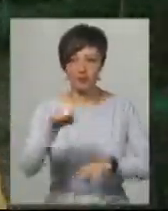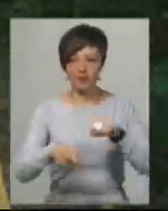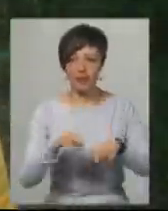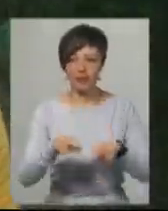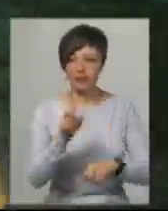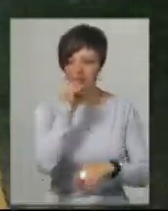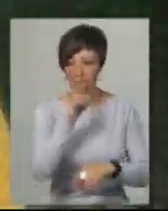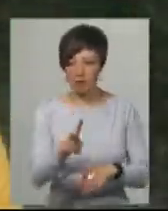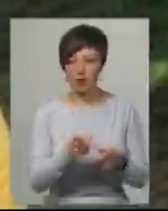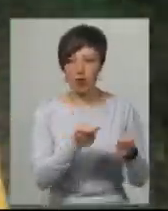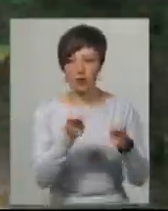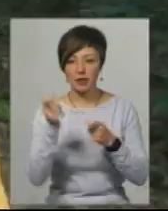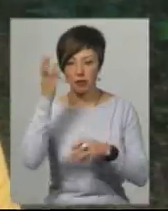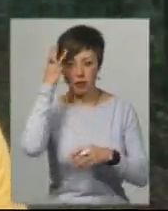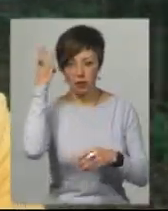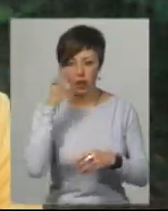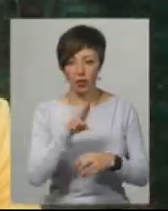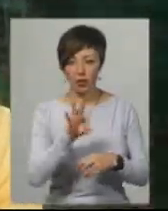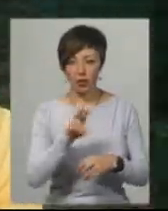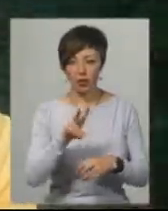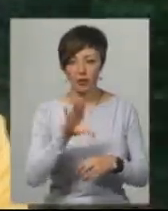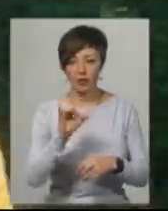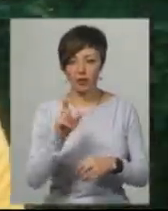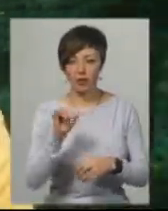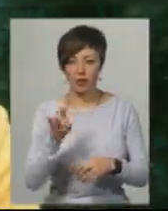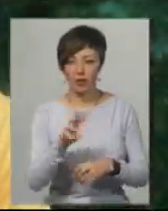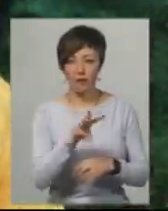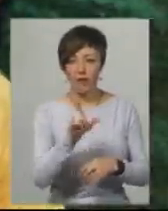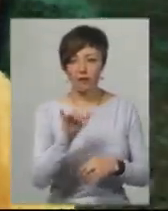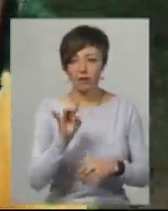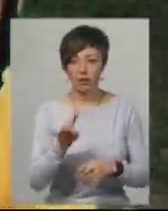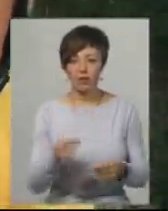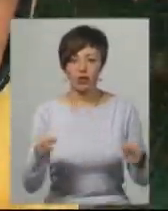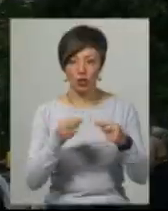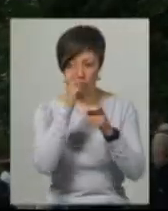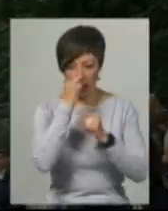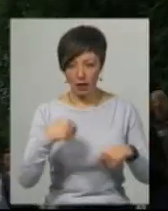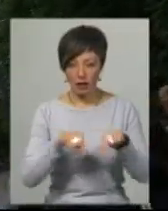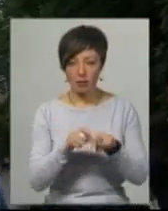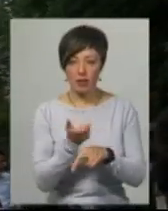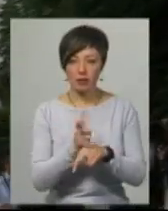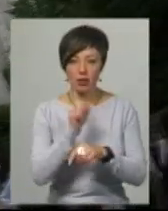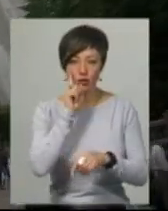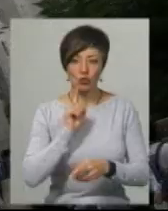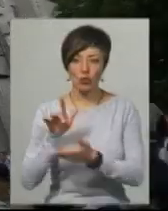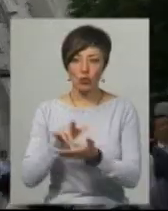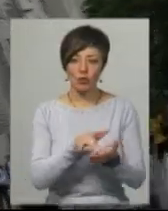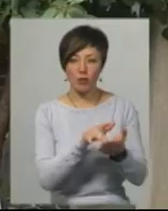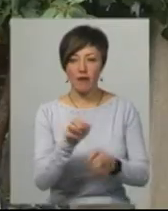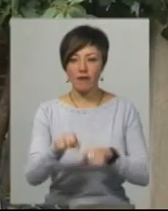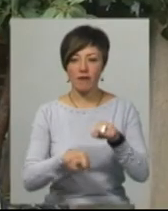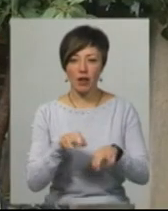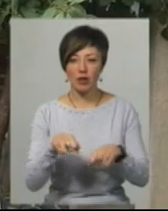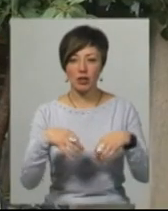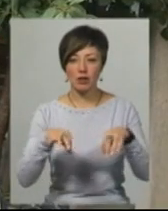місяці об'їхали хмельничани Сергій Толстіхін та Юлія Мазур. У своїй подорожі вони визначали країни, де максимально зручно подорожувати велотранспортом.